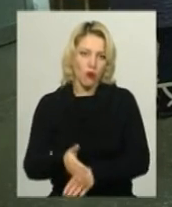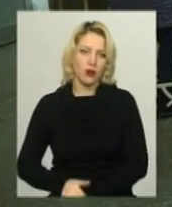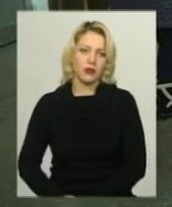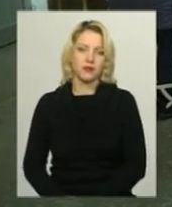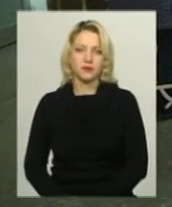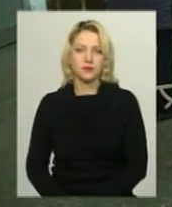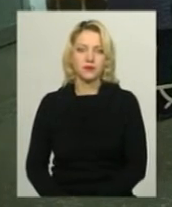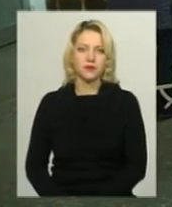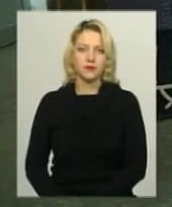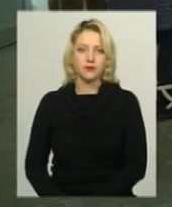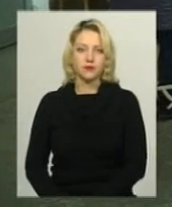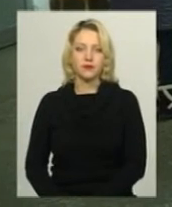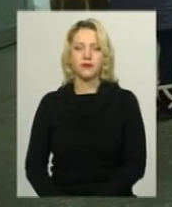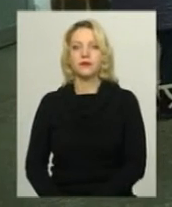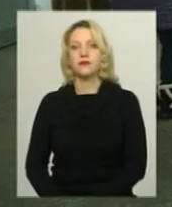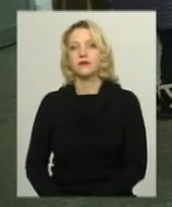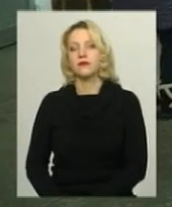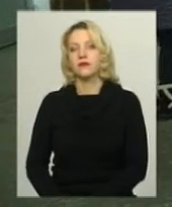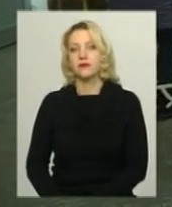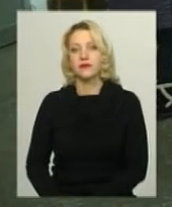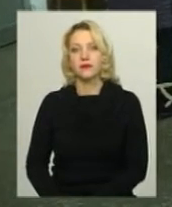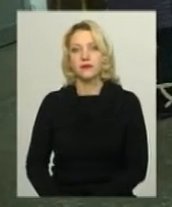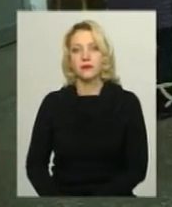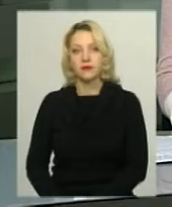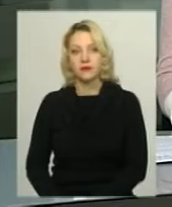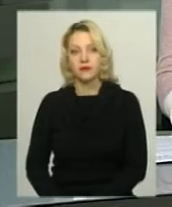Бондар, Олександр Горішевський. Новини Поділя. Центр.